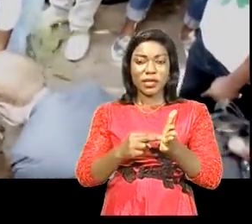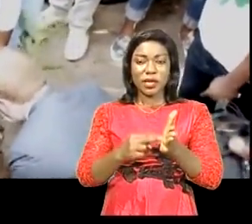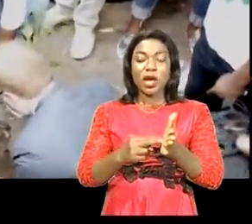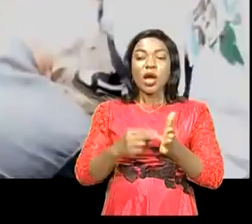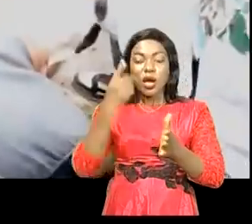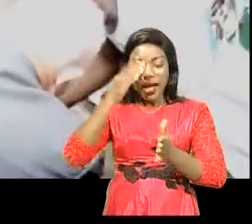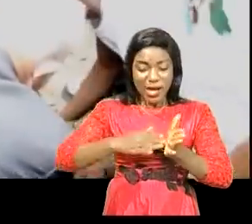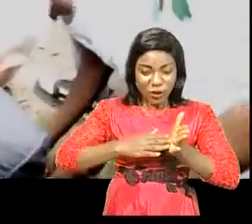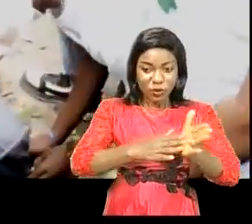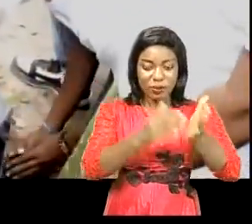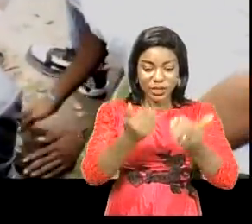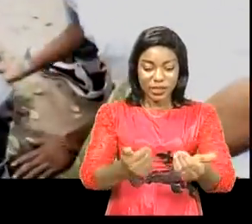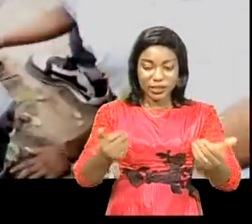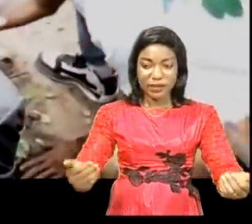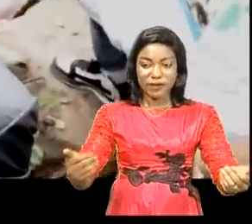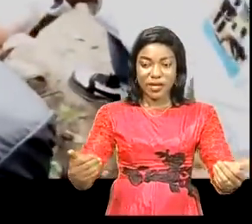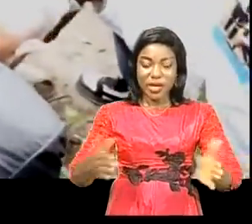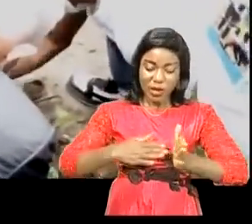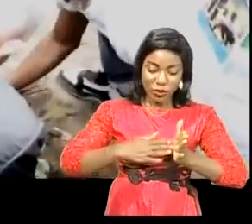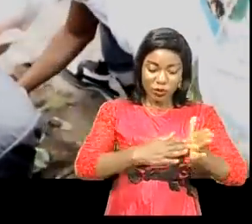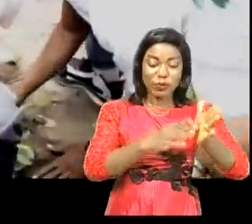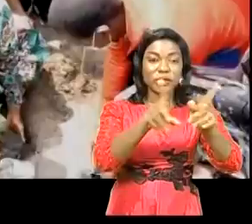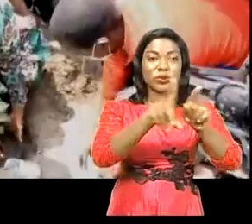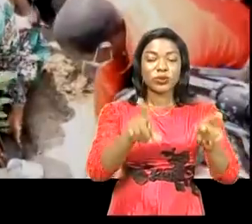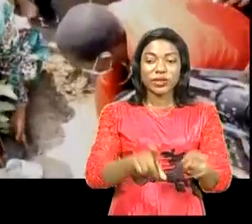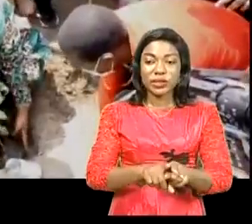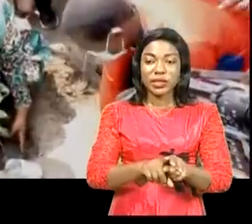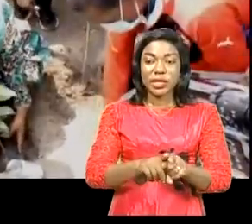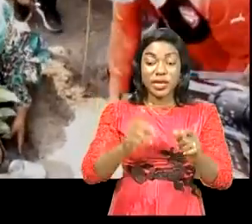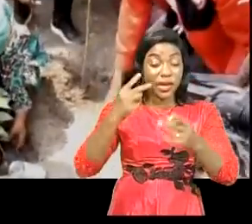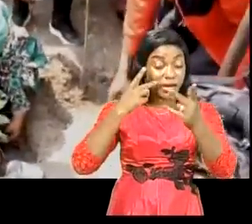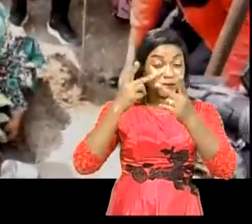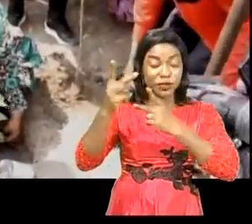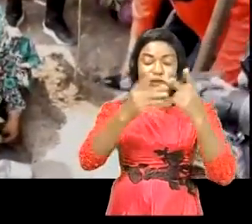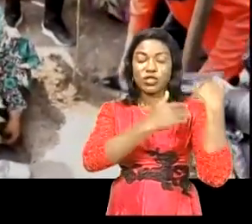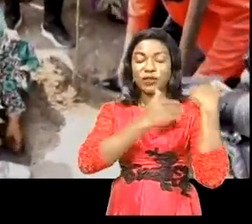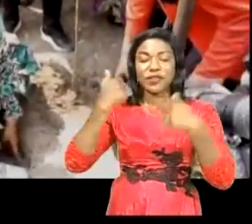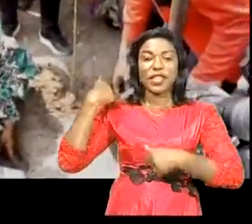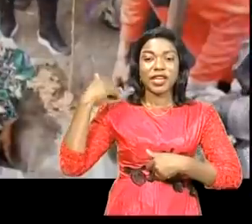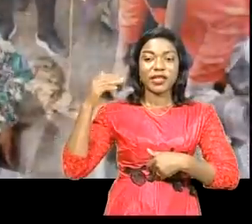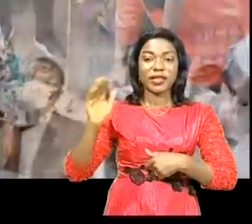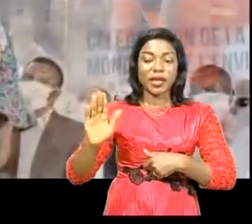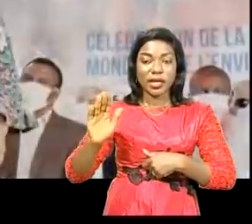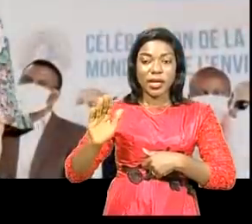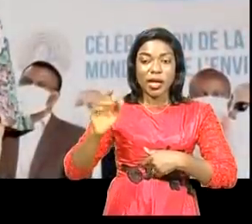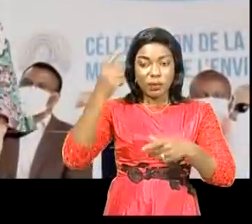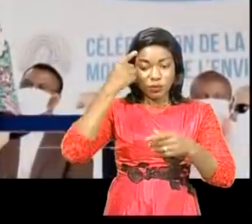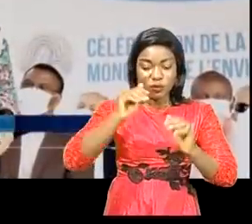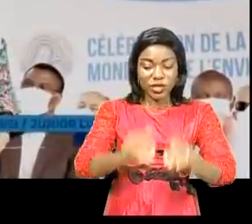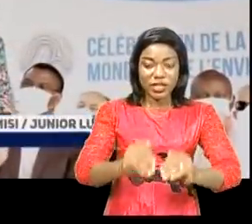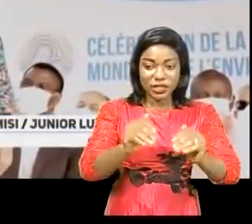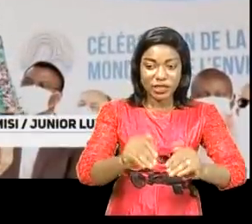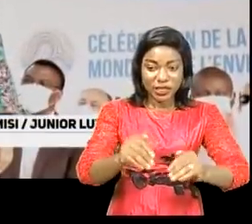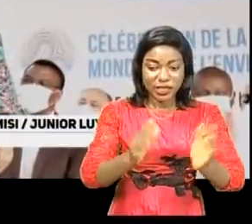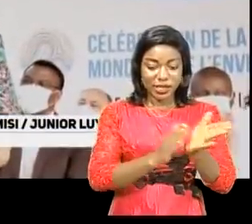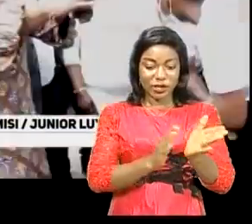Accompagner les enfants, accompagner aussi la vision du chef de l'État du jardin scolaire ici